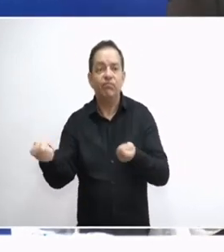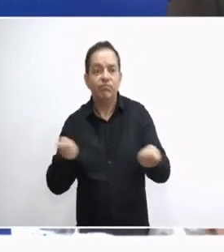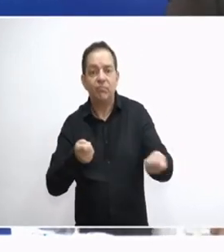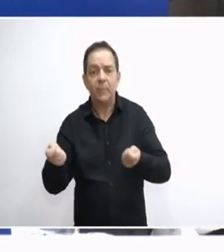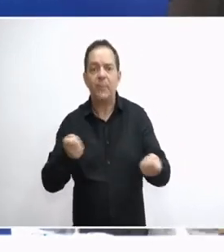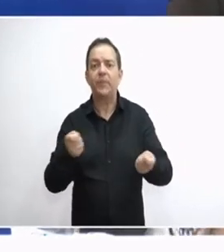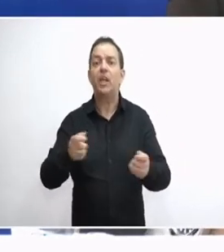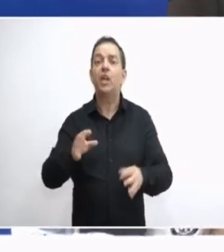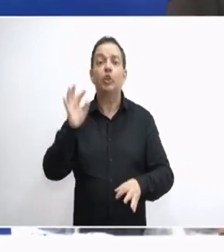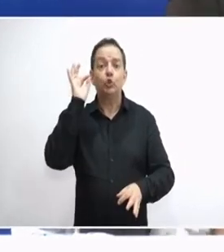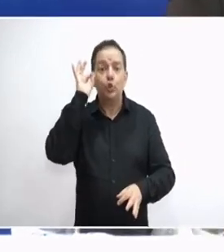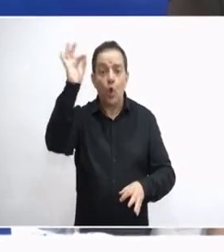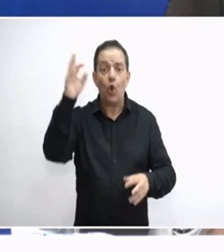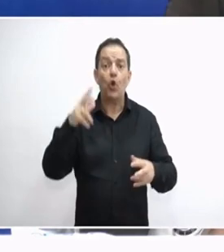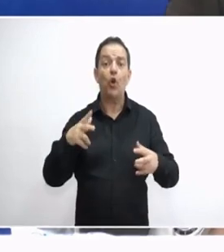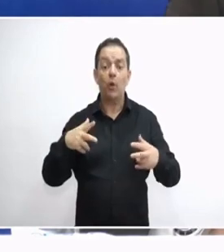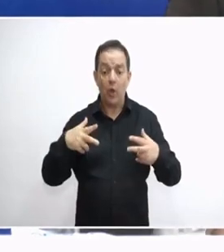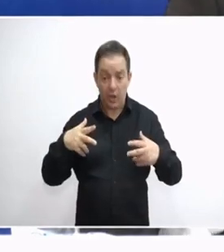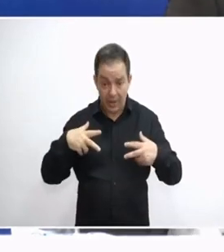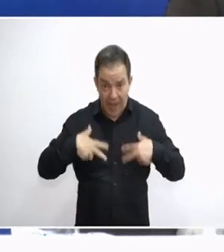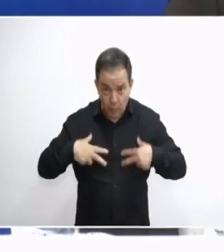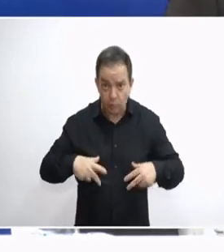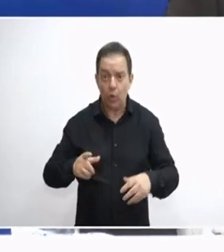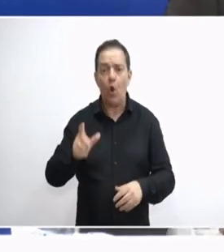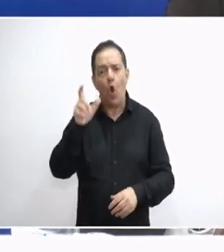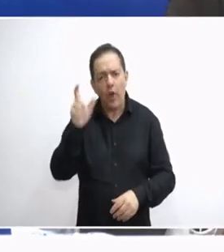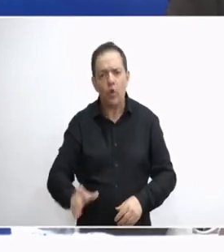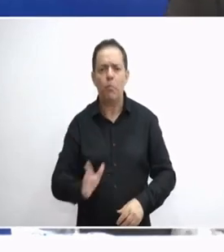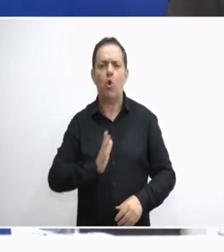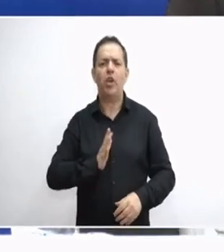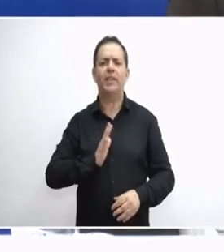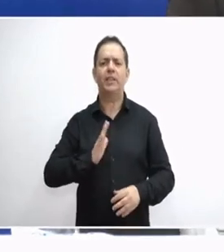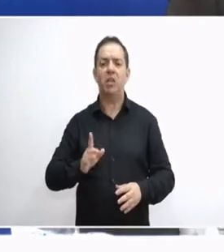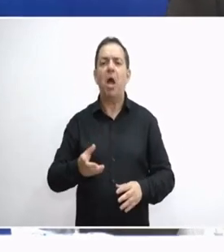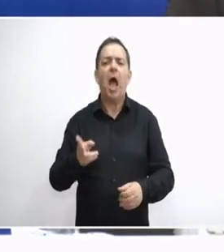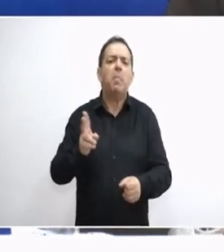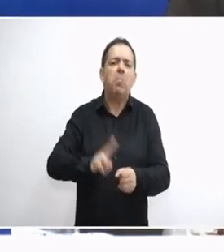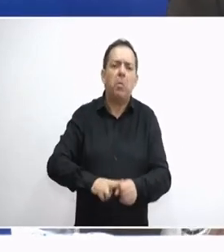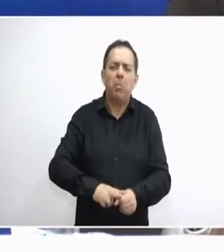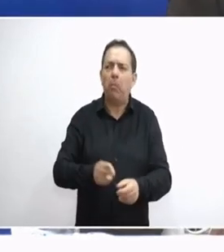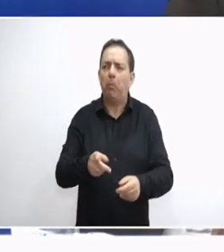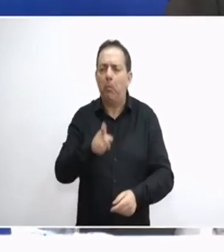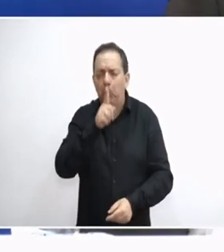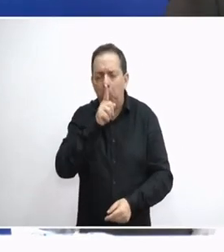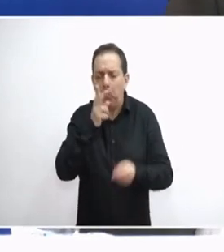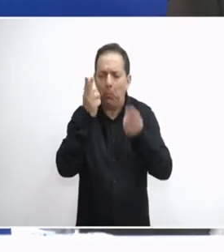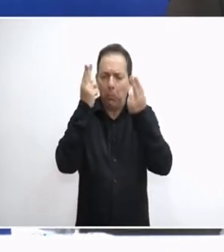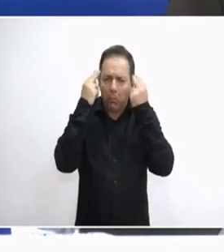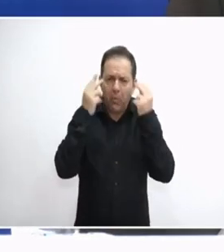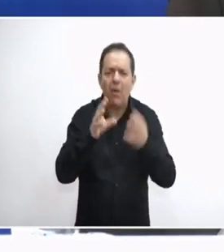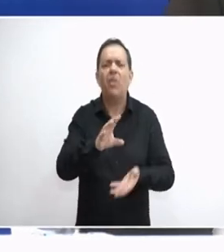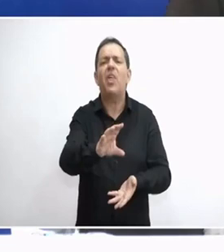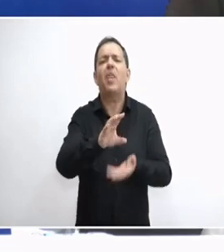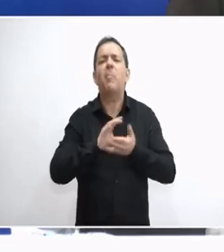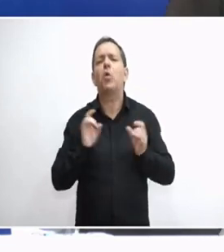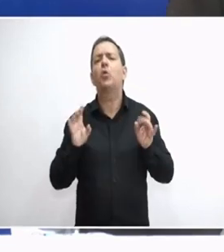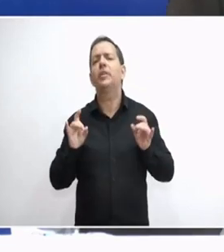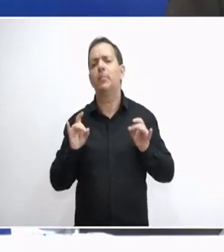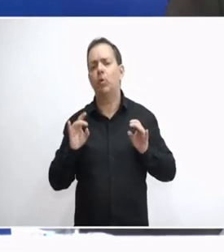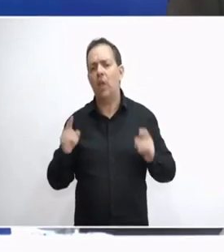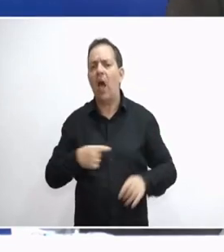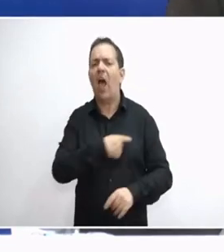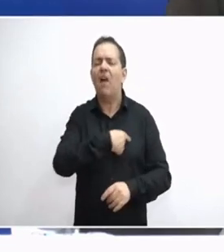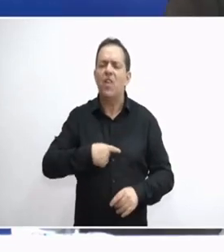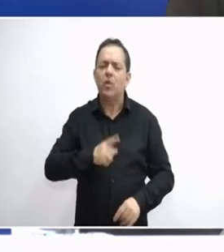πολιτικής για μια πολιτεία του ίδιου του πολίτη ως πολίτης μπορεί να πάρει τα πάντα ως νεκρός δεν έχει δικαιώμα να πάρει τίποτα και θα είναι οι μεσολαβητές δίθεν